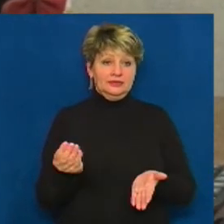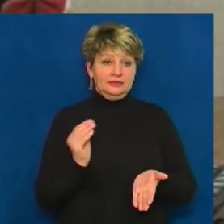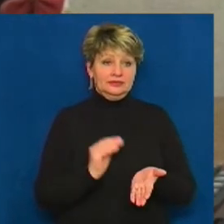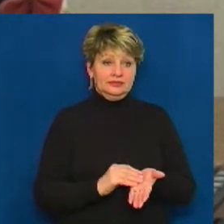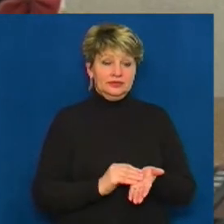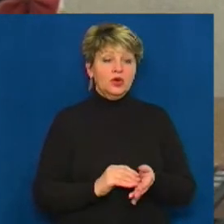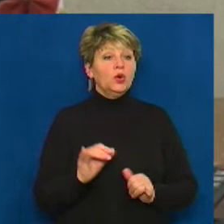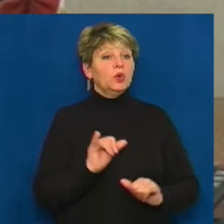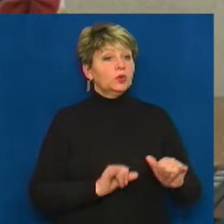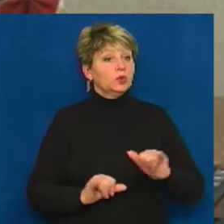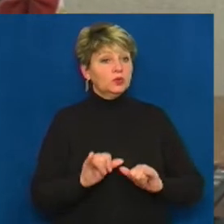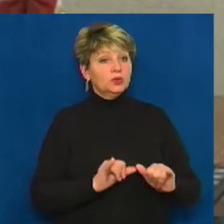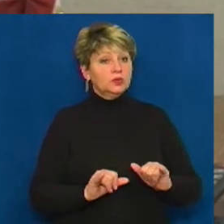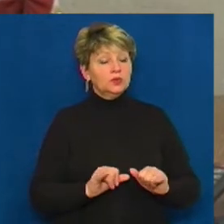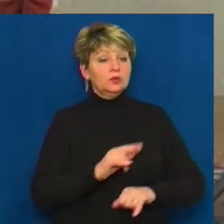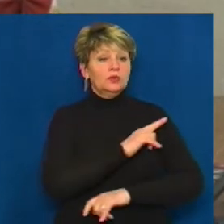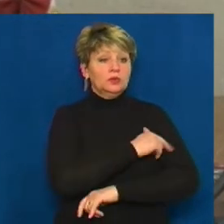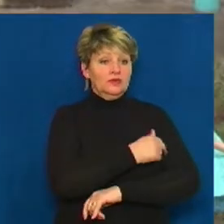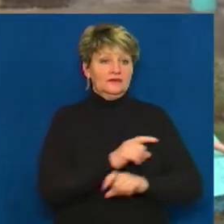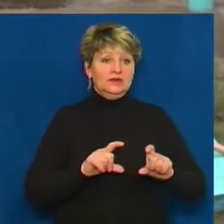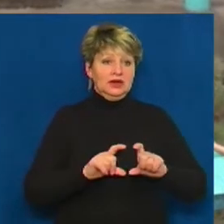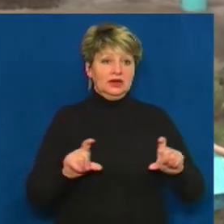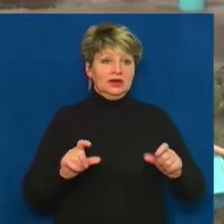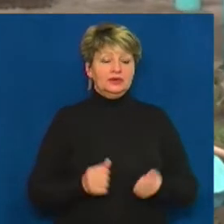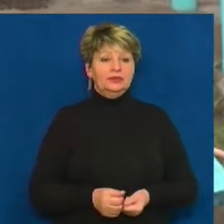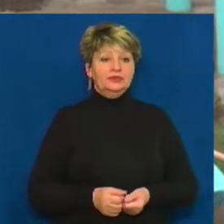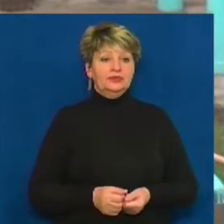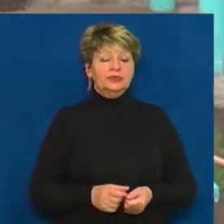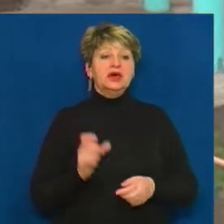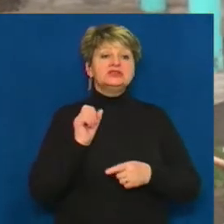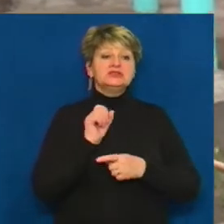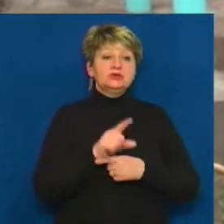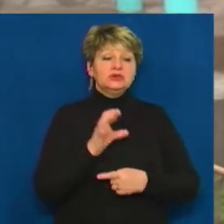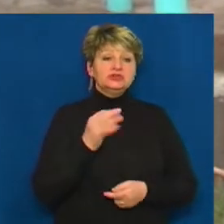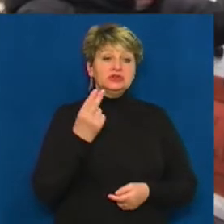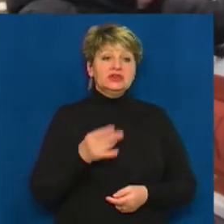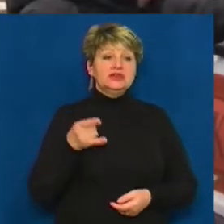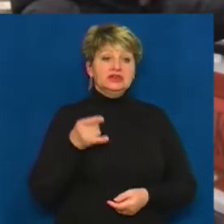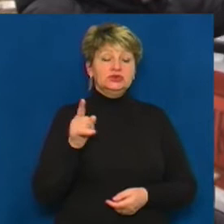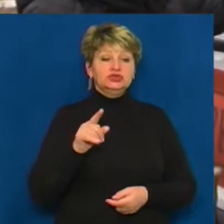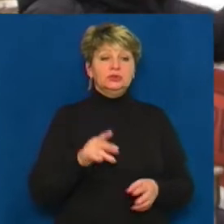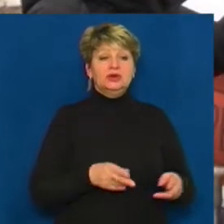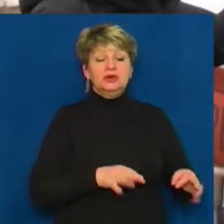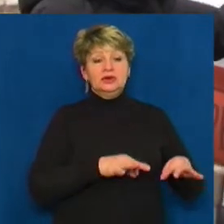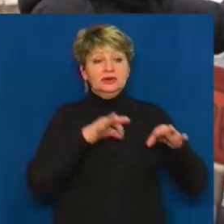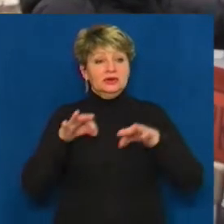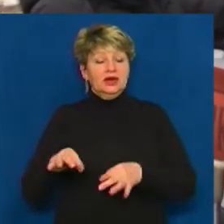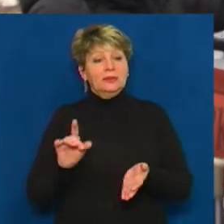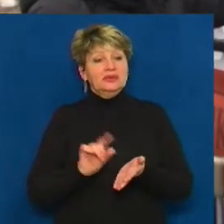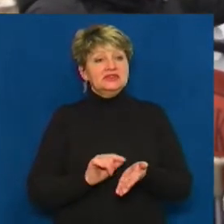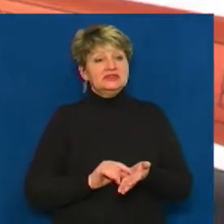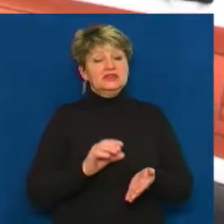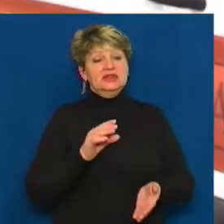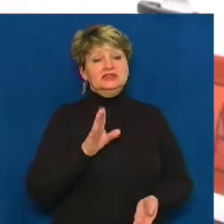куди ви будете їхати? В лікарню. Замовила соціальне таксі, аби дістатися до лікарні пенсіонерка Надія